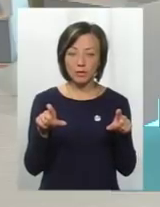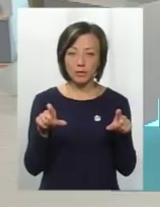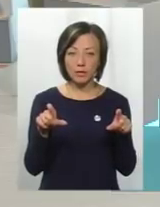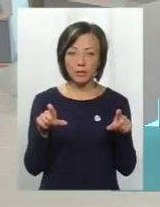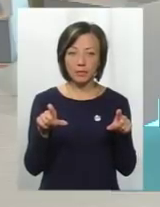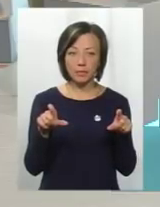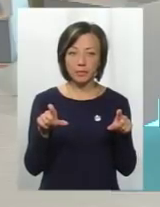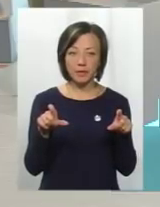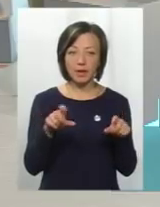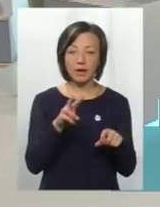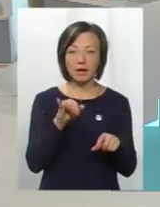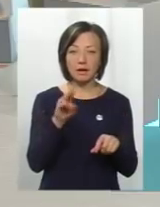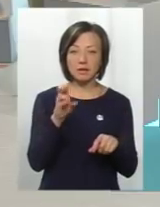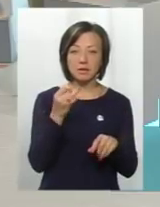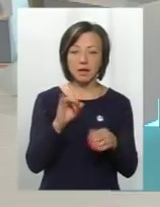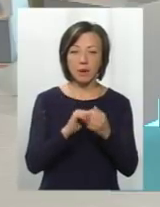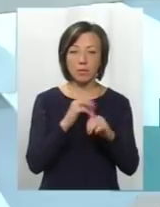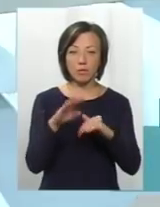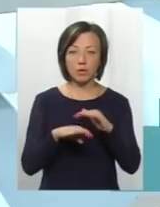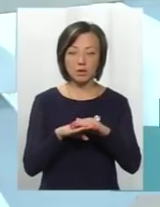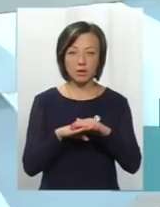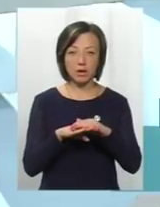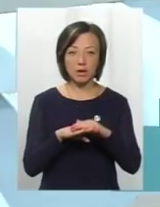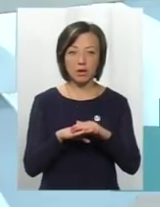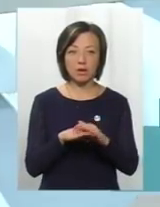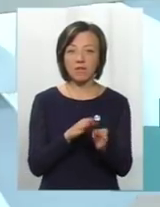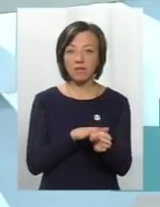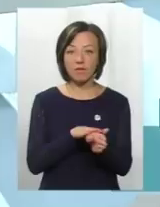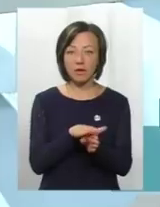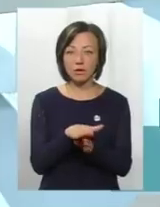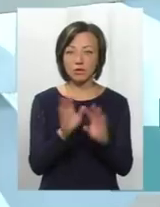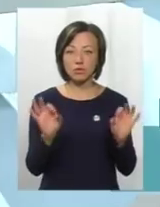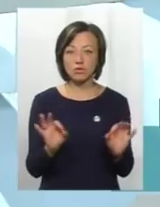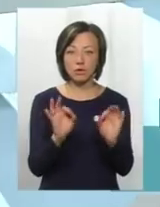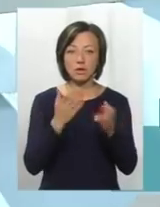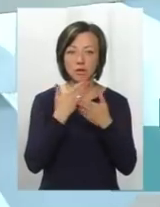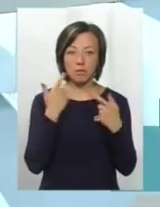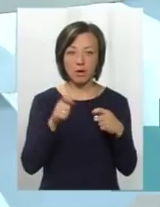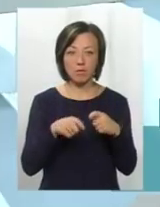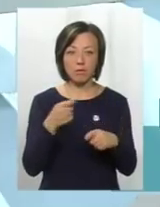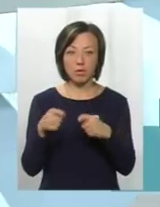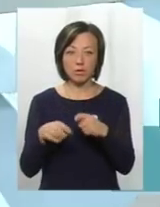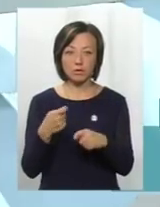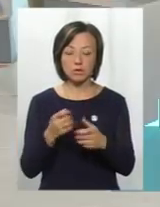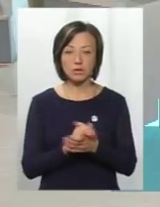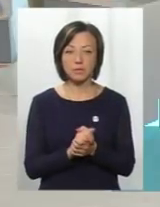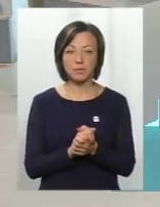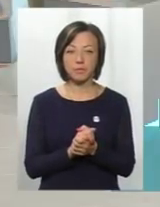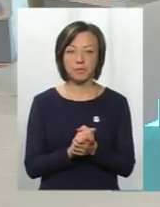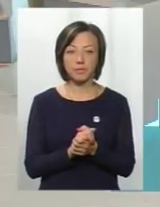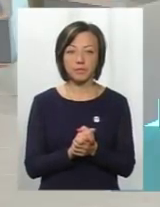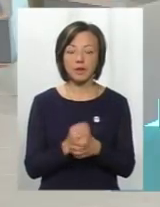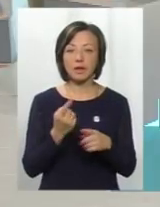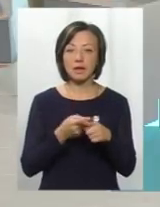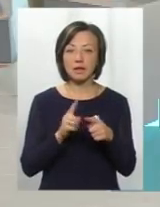не даної школи, а даного ліцею Кам'янець-Подільського, абсолютно витримані. Тут жодних немає порушень. Дане скликання